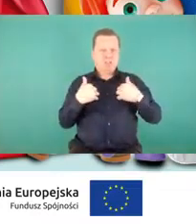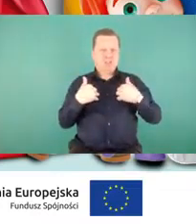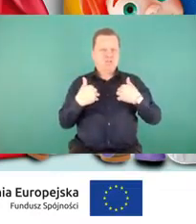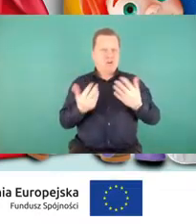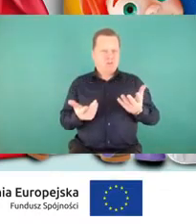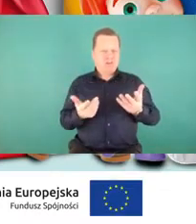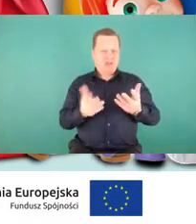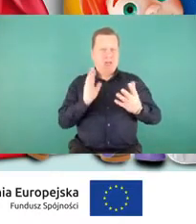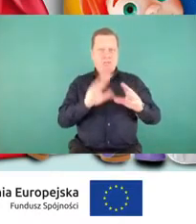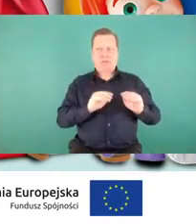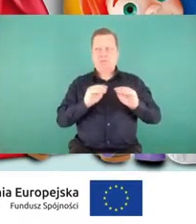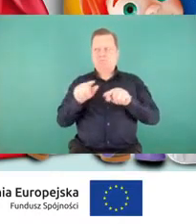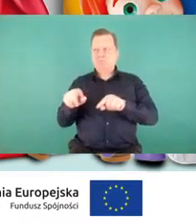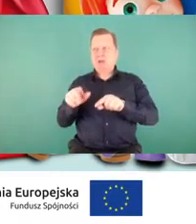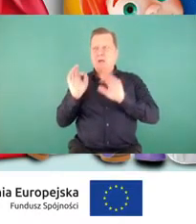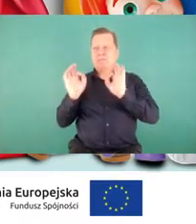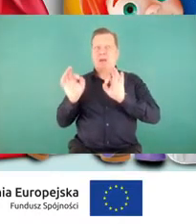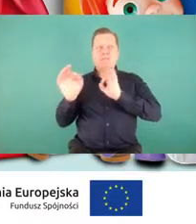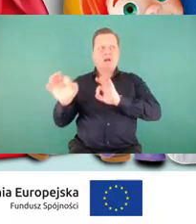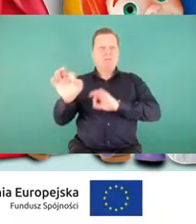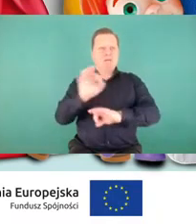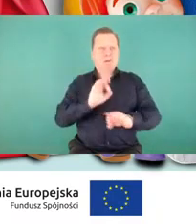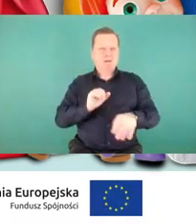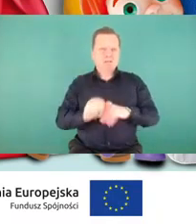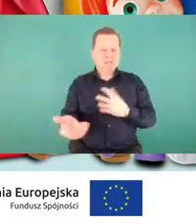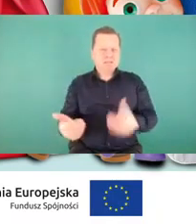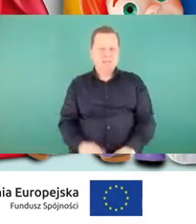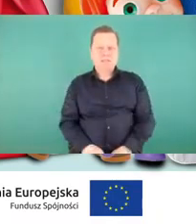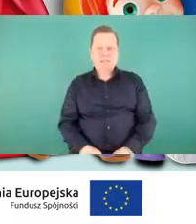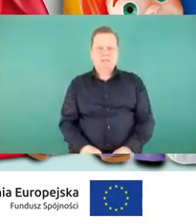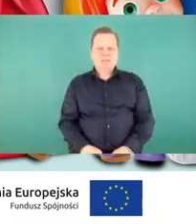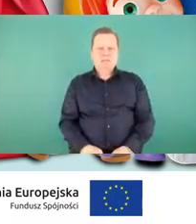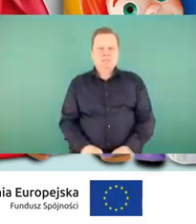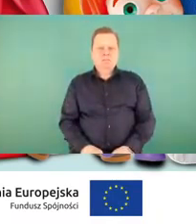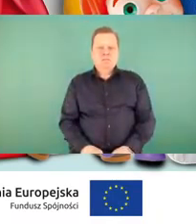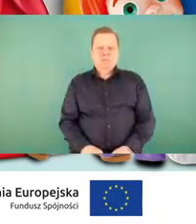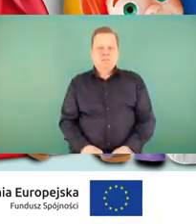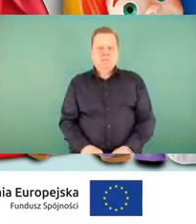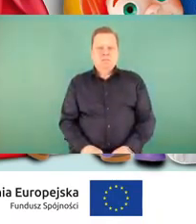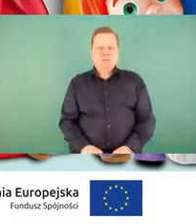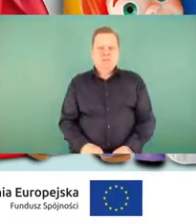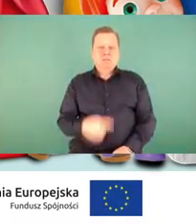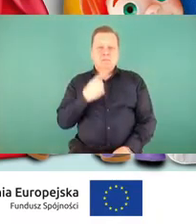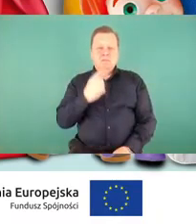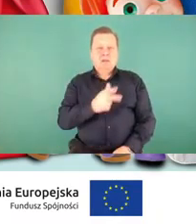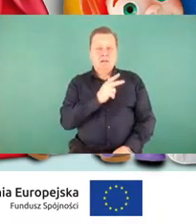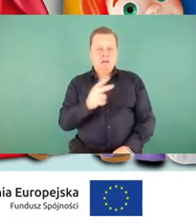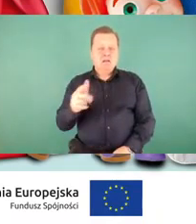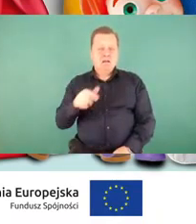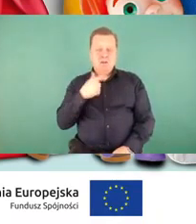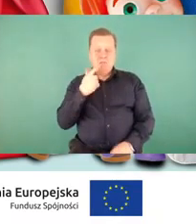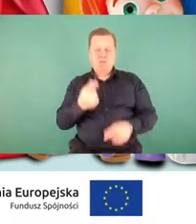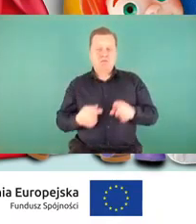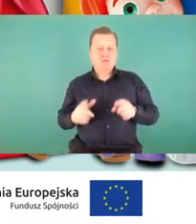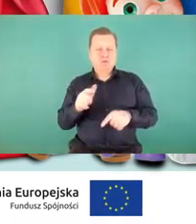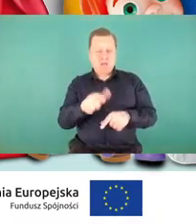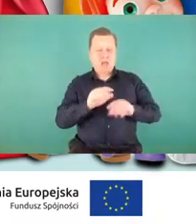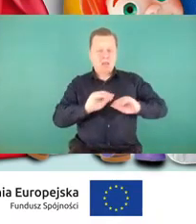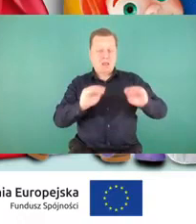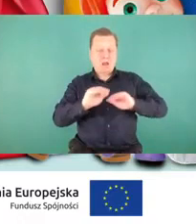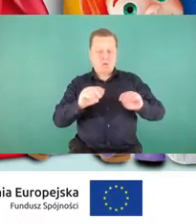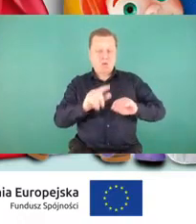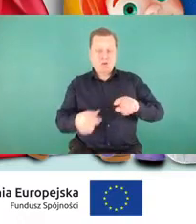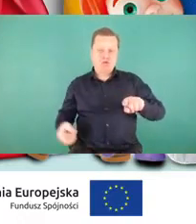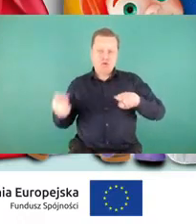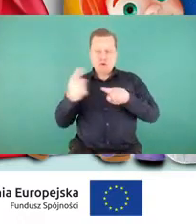to środowisko naturalne. Każda rzecz, która jest dodana do takiej nauki, która jest takim